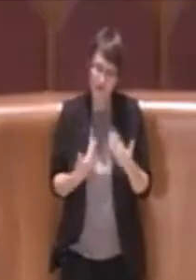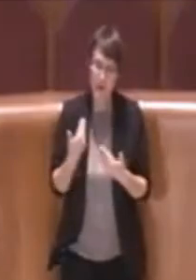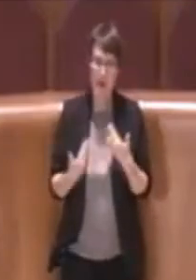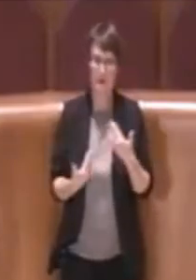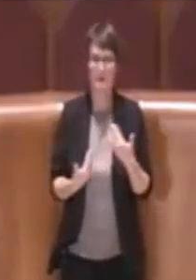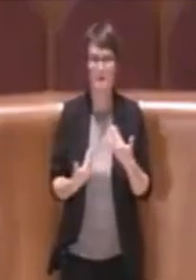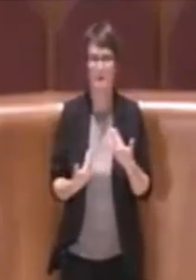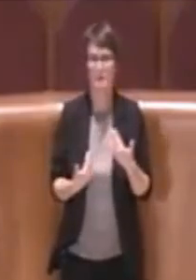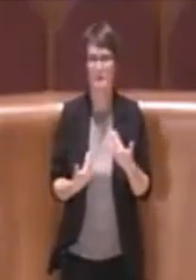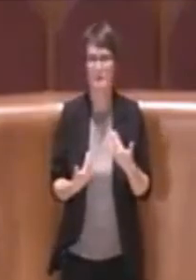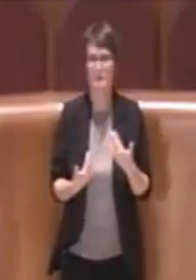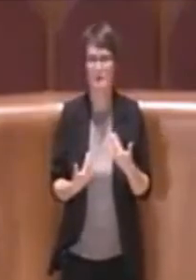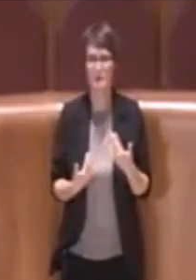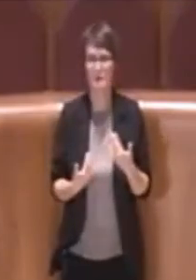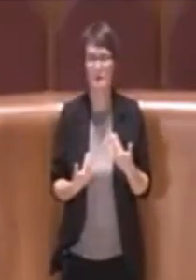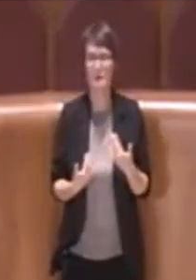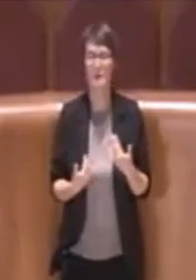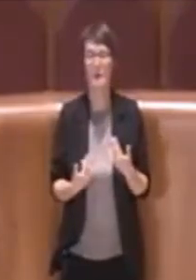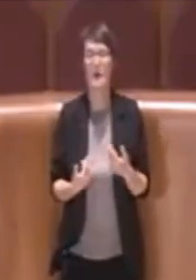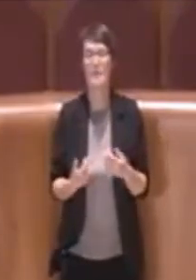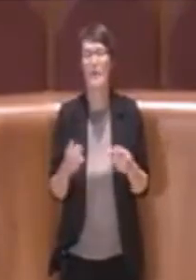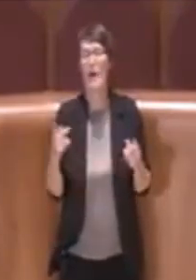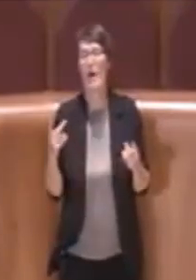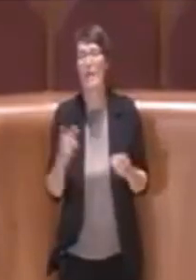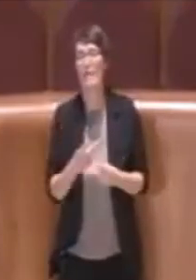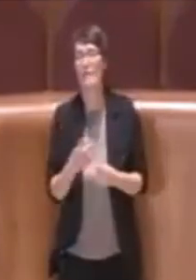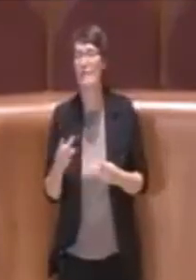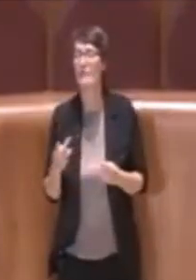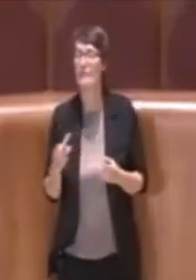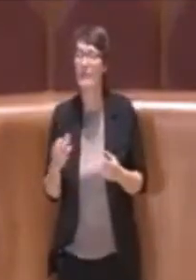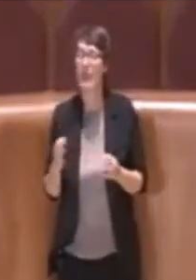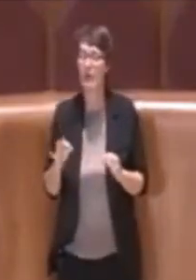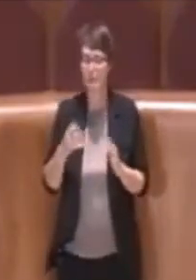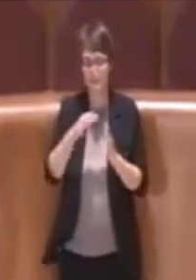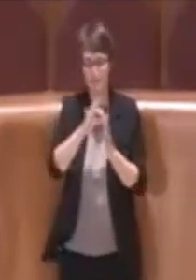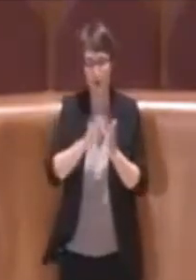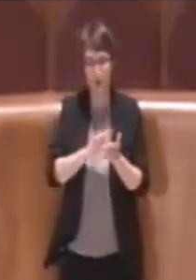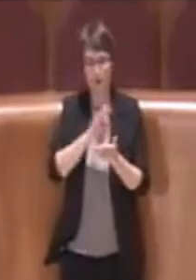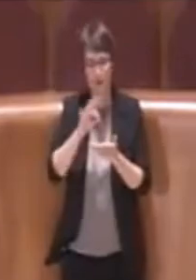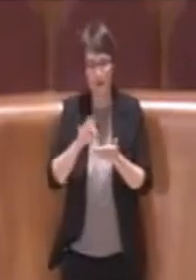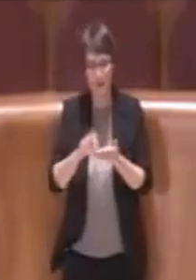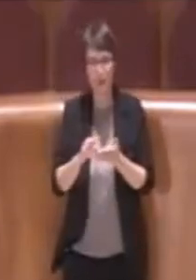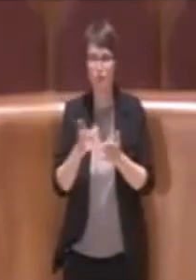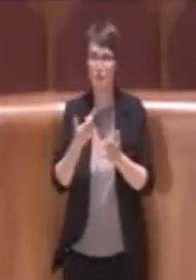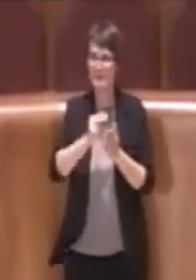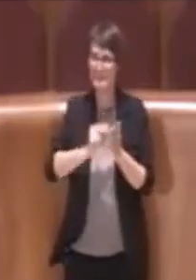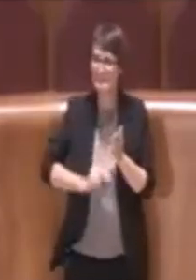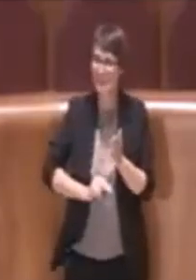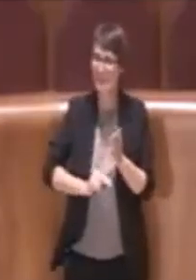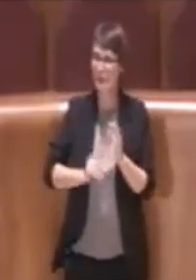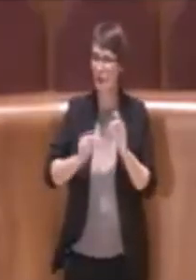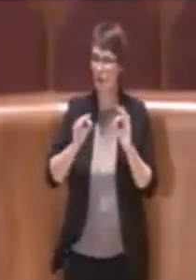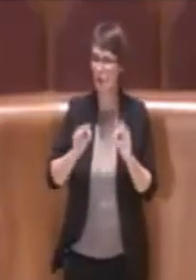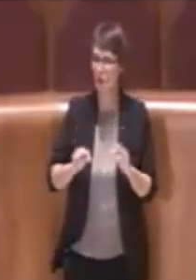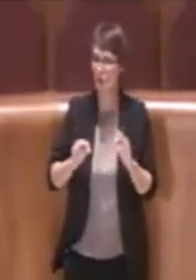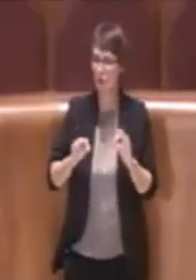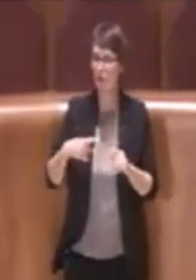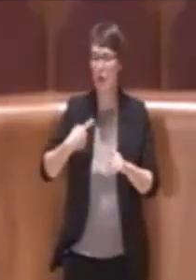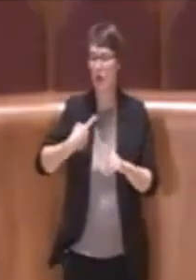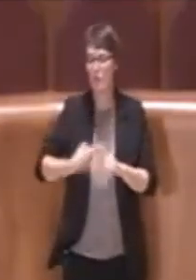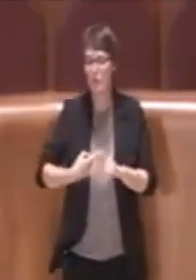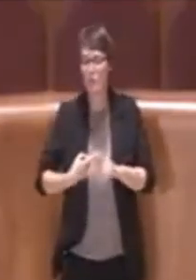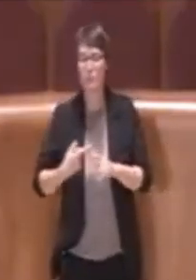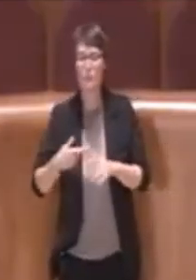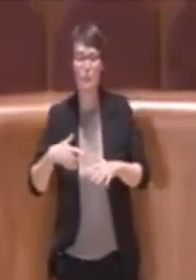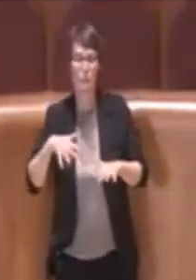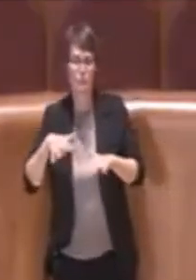abbiamo intrapreso, però oggettivamente per come è scritto l'ordine del giorno e per le attività che in realtà questa amministrazione